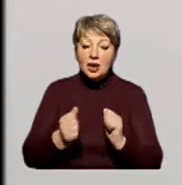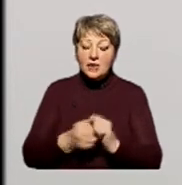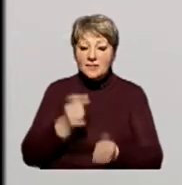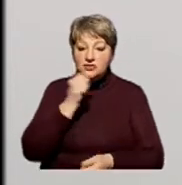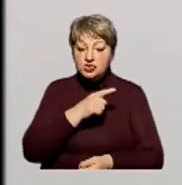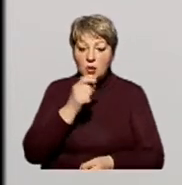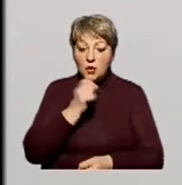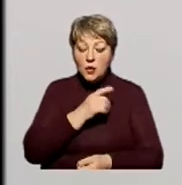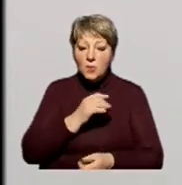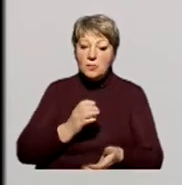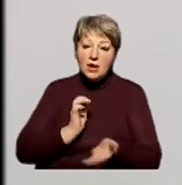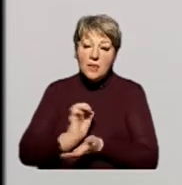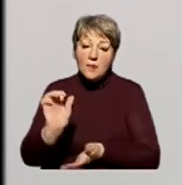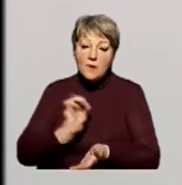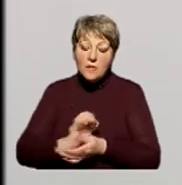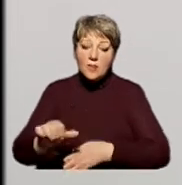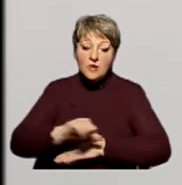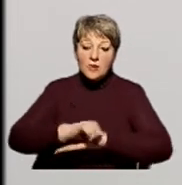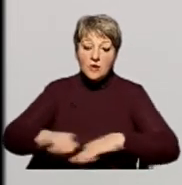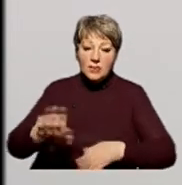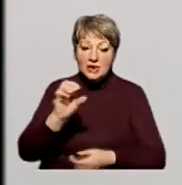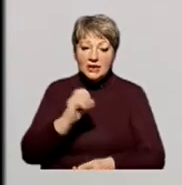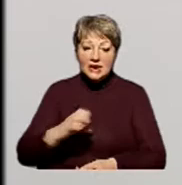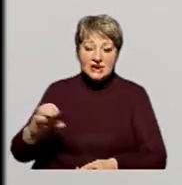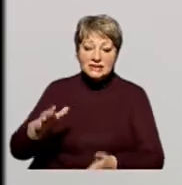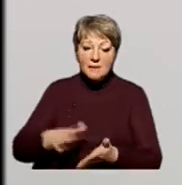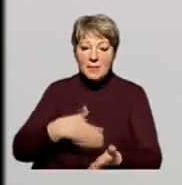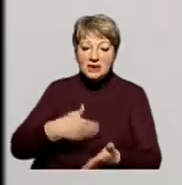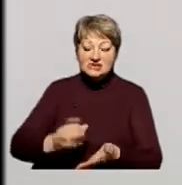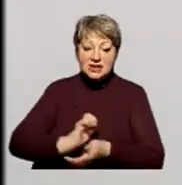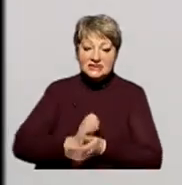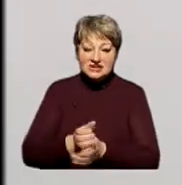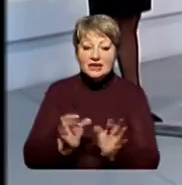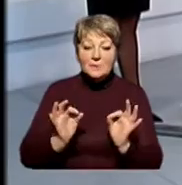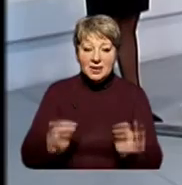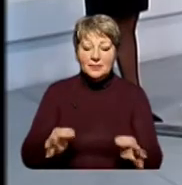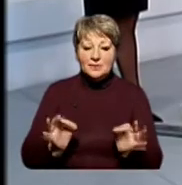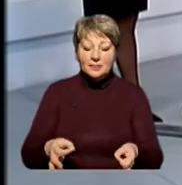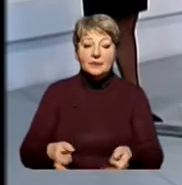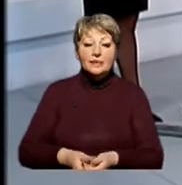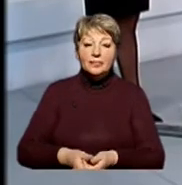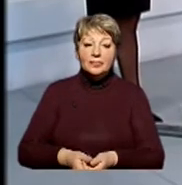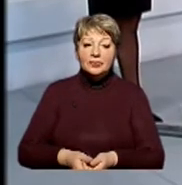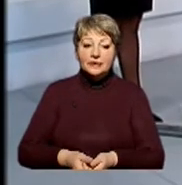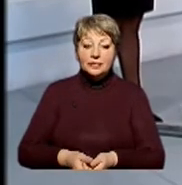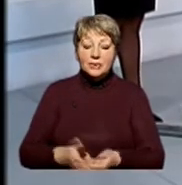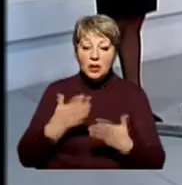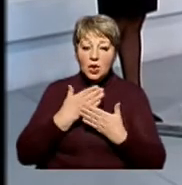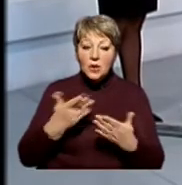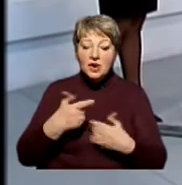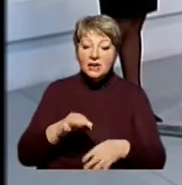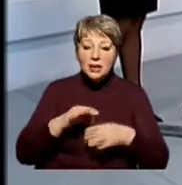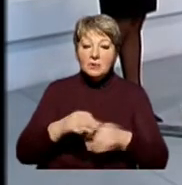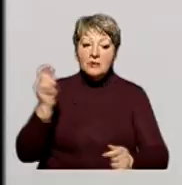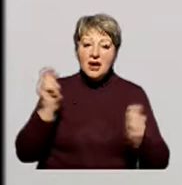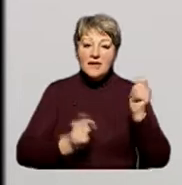у Золотоноші, експортують в країни ЄС? Масло-сир. Правильно. Масло-приробна галузь. І останній, де проходить